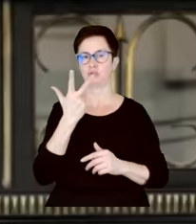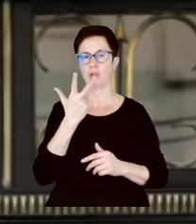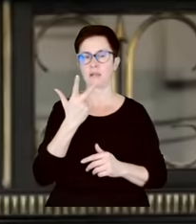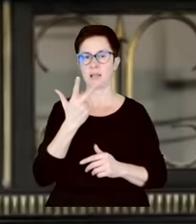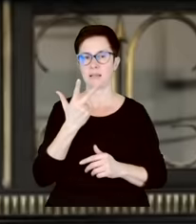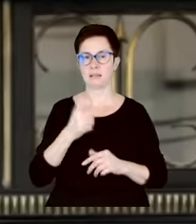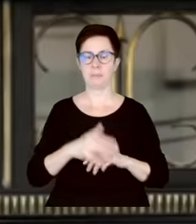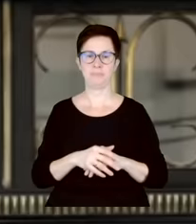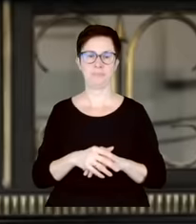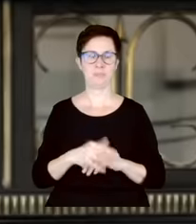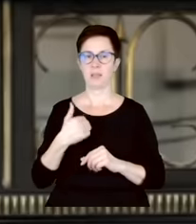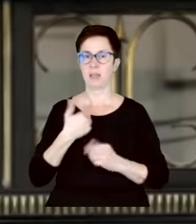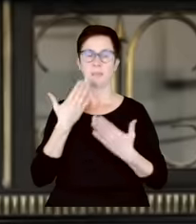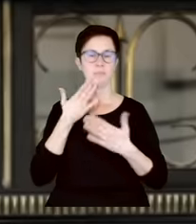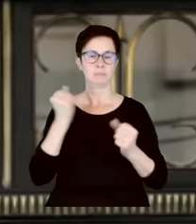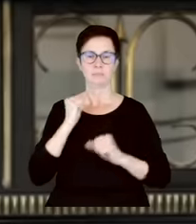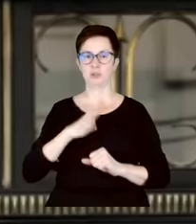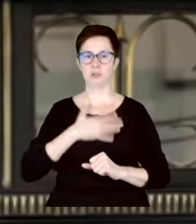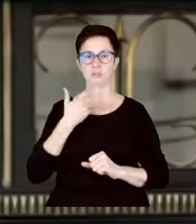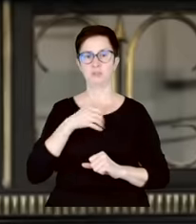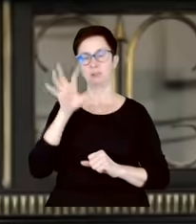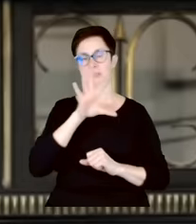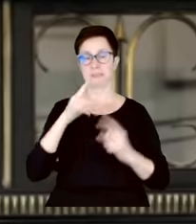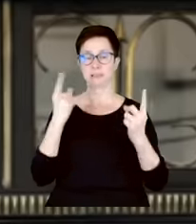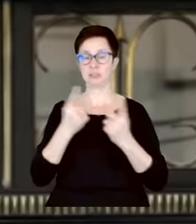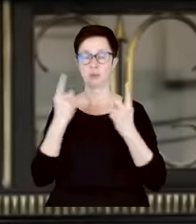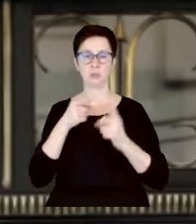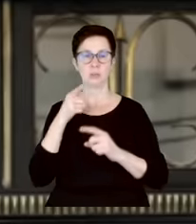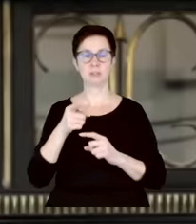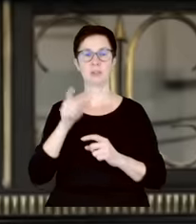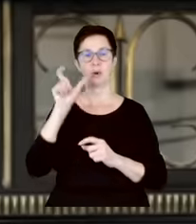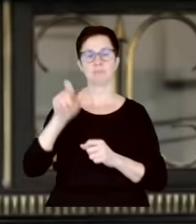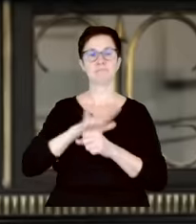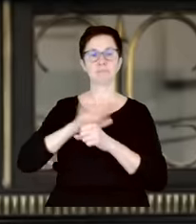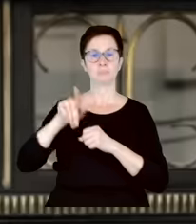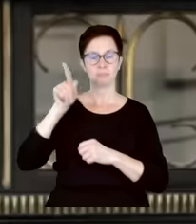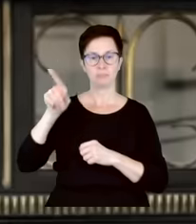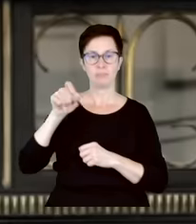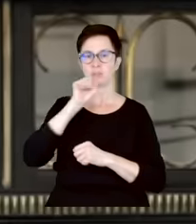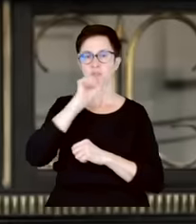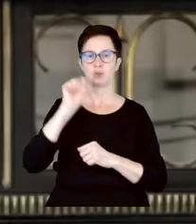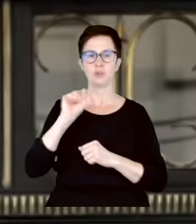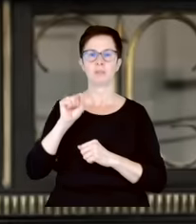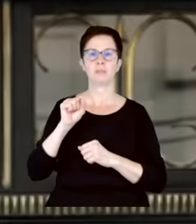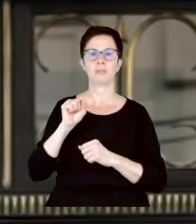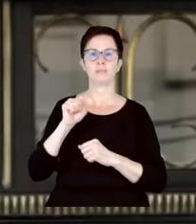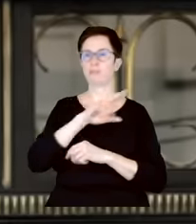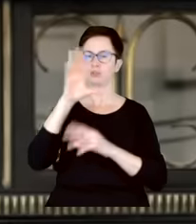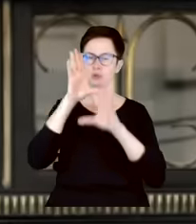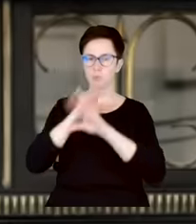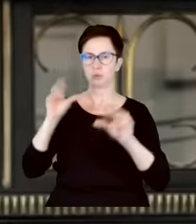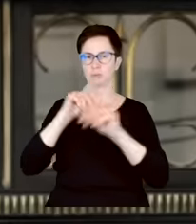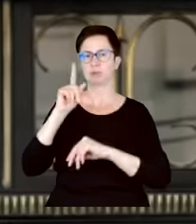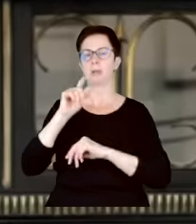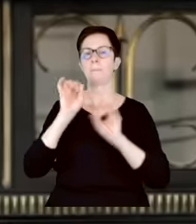z największym zdziwieniem oglądam sytuację, w której autorytety, które miały nigdy nie być kwestionowane, profesorowie Uniwersytetu